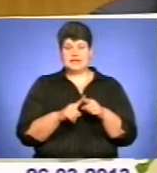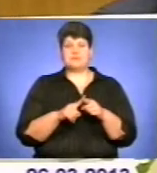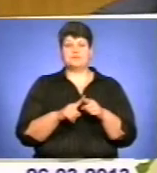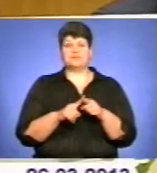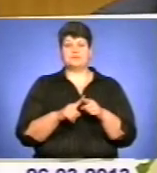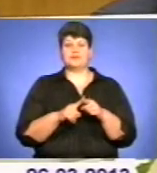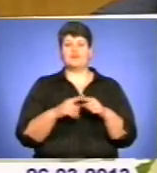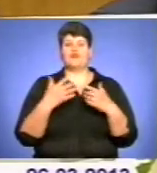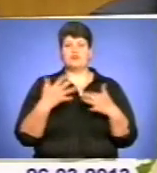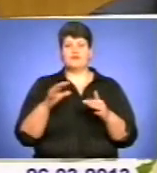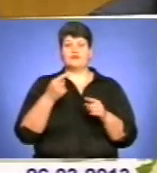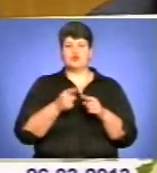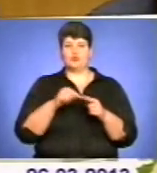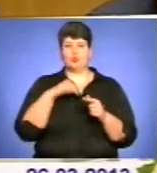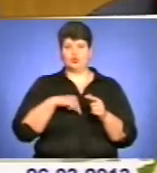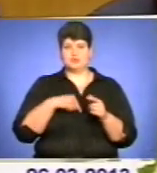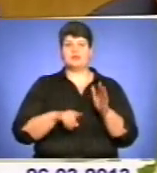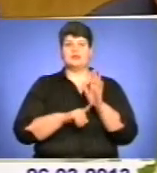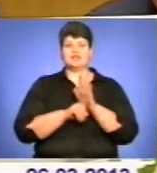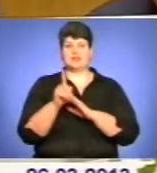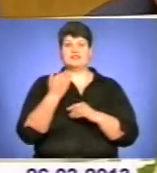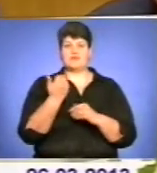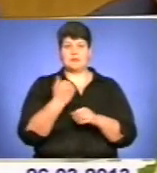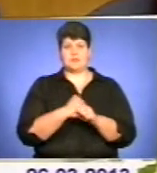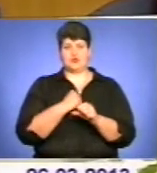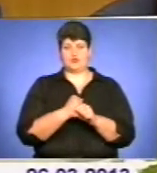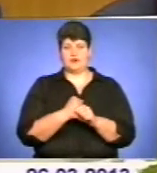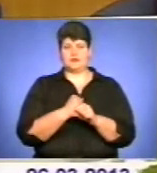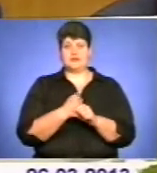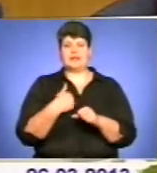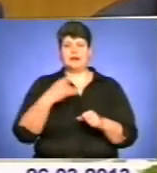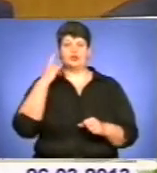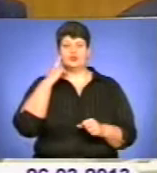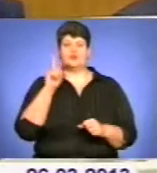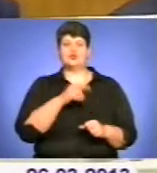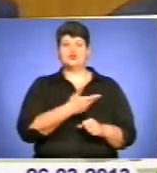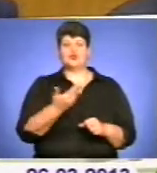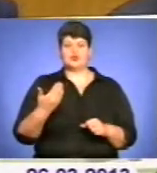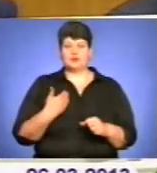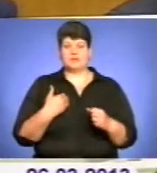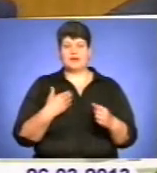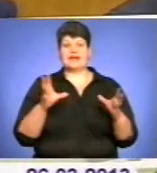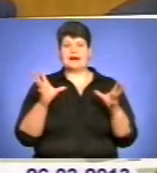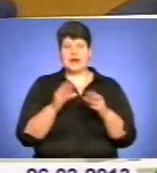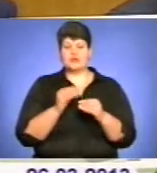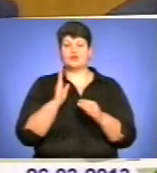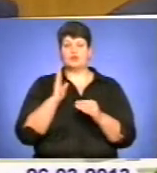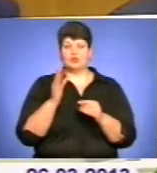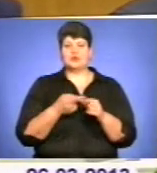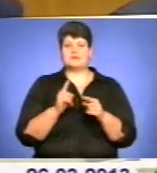і в цьому досі почали з вами працювати. Я думаю, що ми його якраз разом будемо це